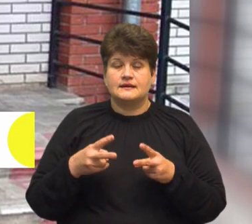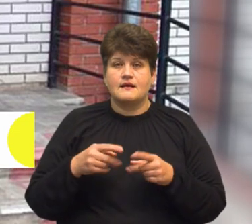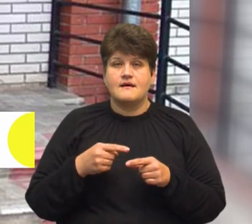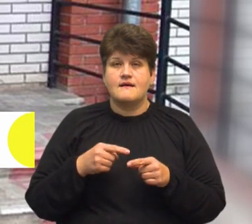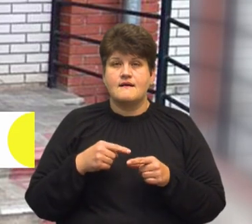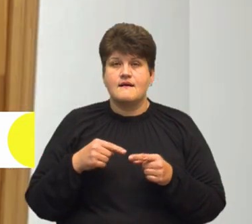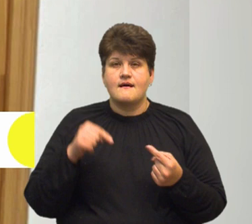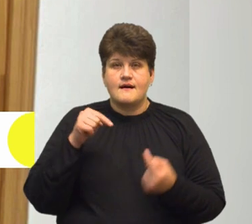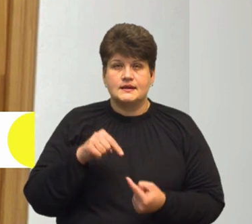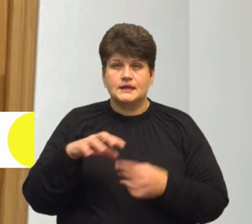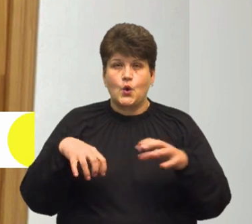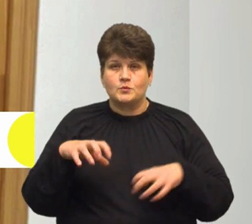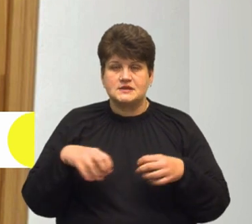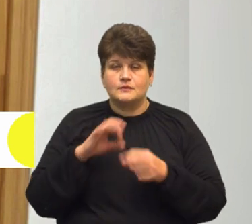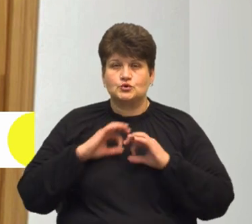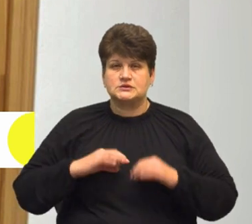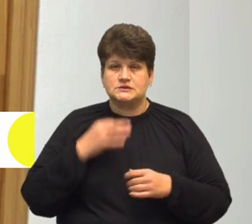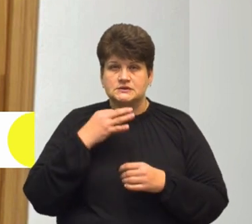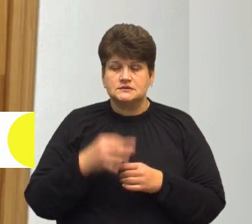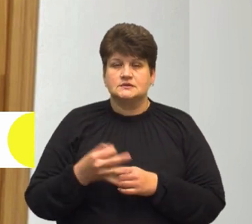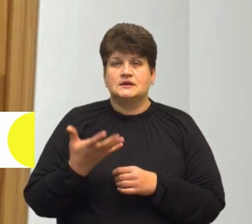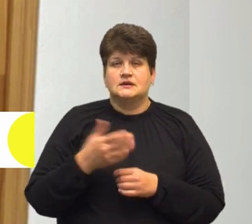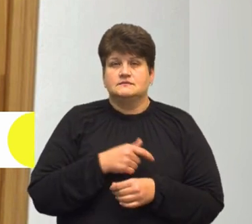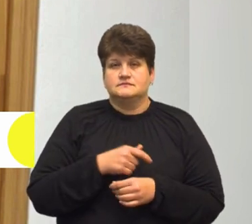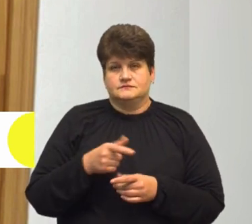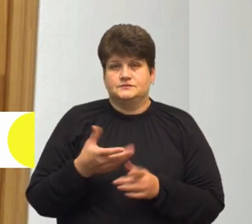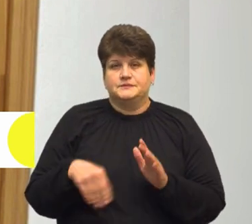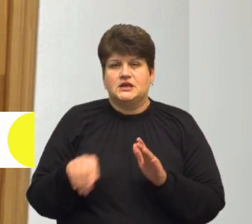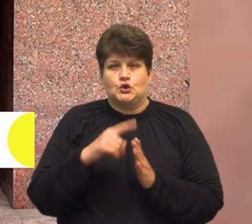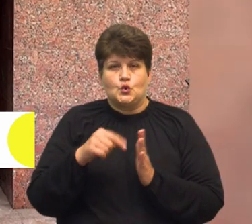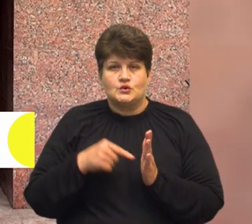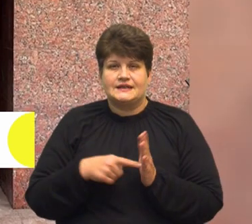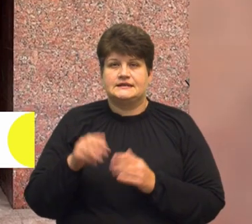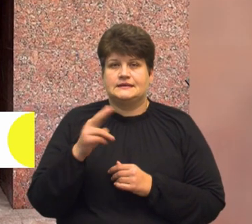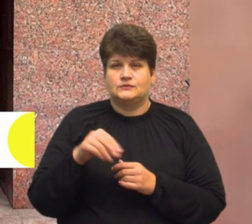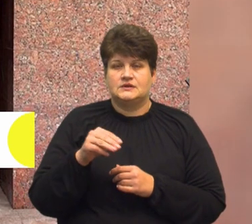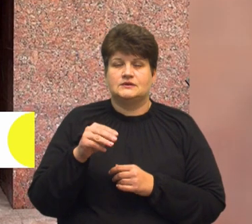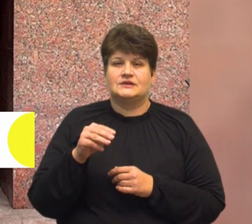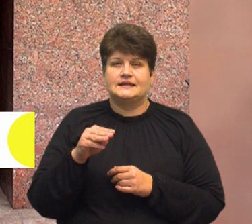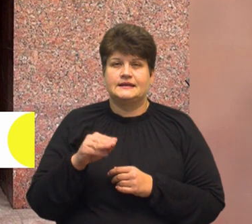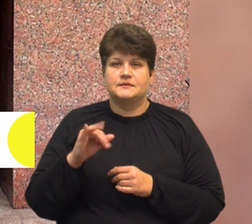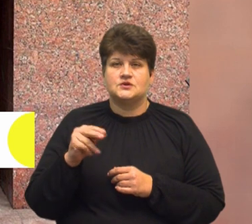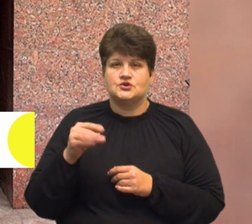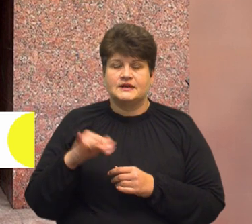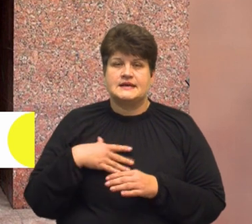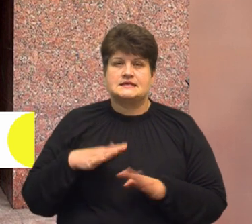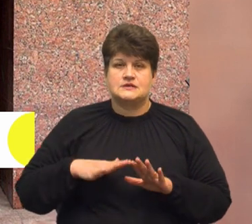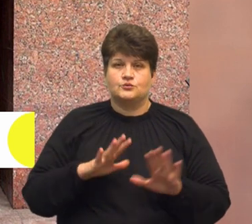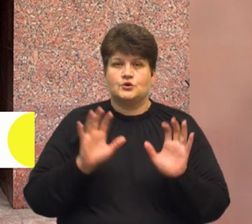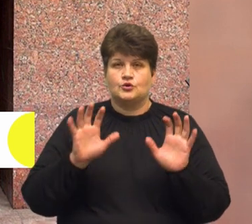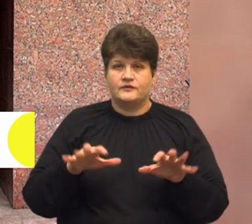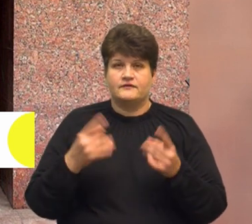прокуратура повідомила про підозру в отриманні хабаря депутату Тернопільської районної ради Володимиру Тимчию, який за сумісництвом є заступником голови